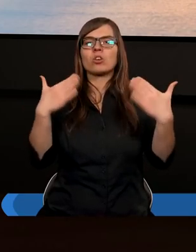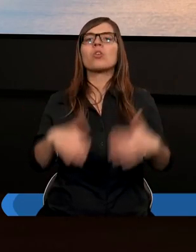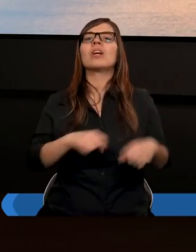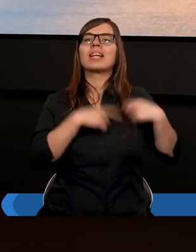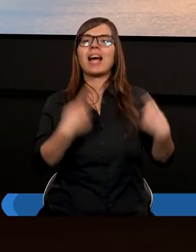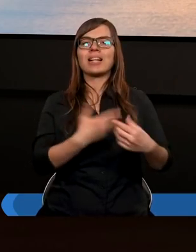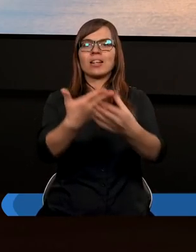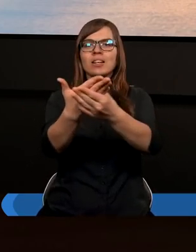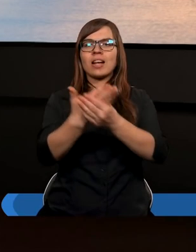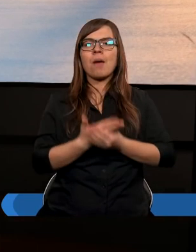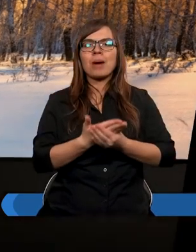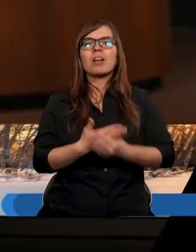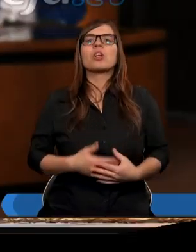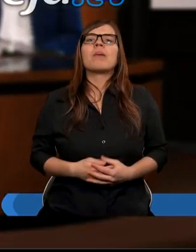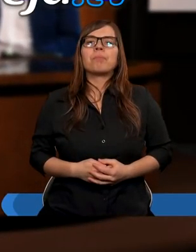Serdecznie zapraszam.